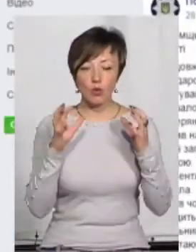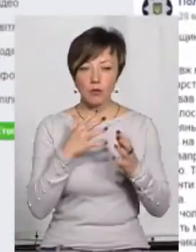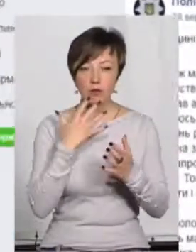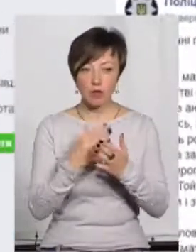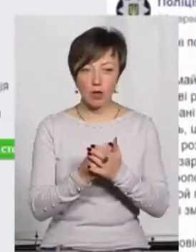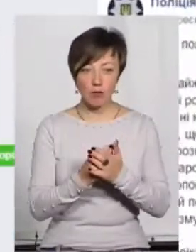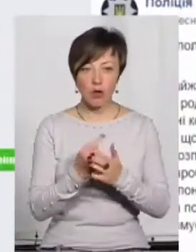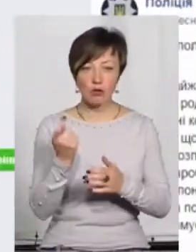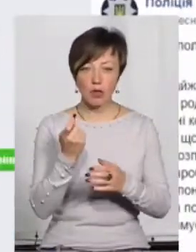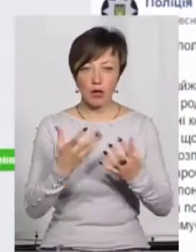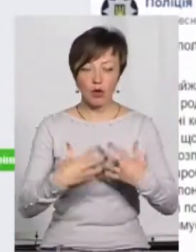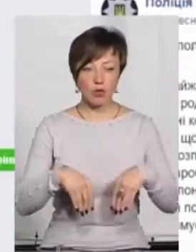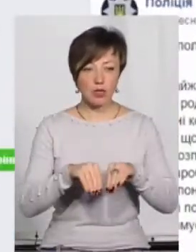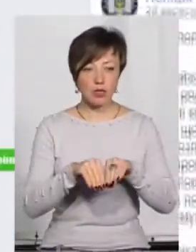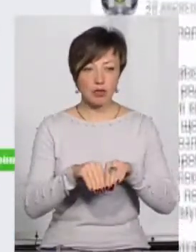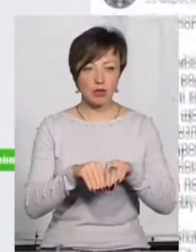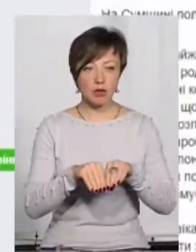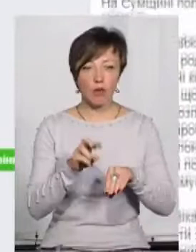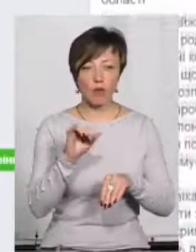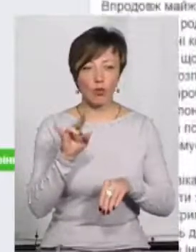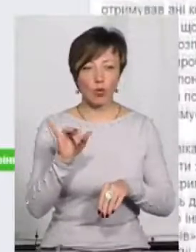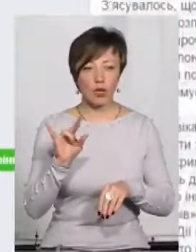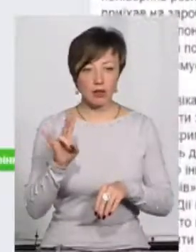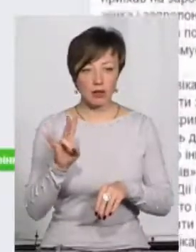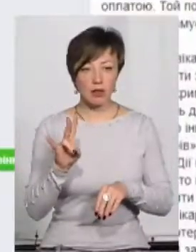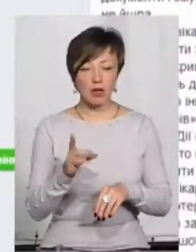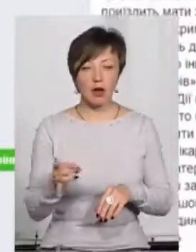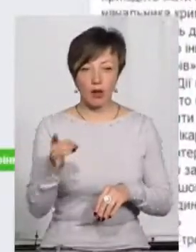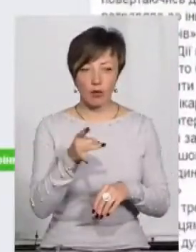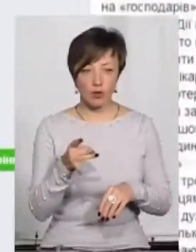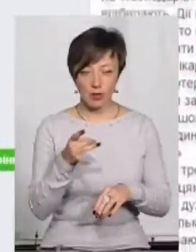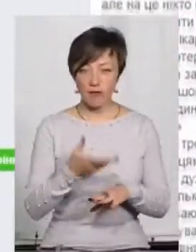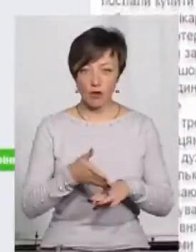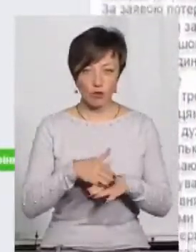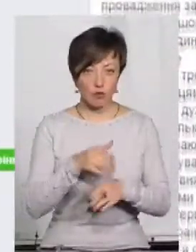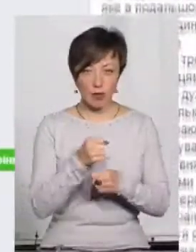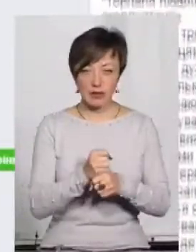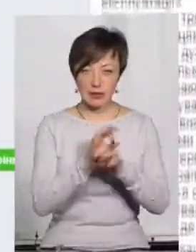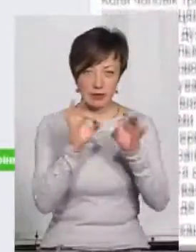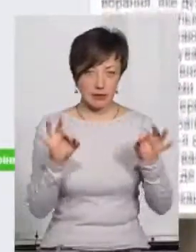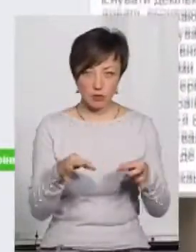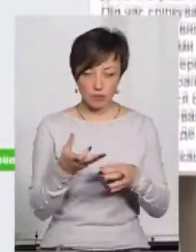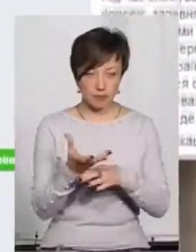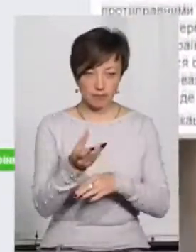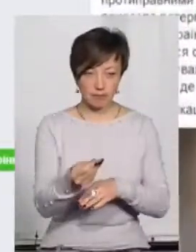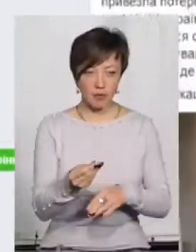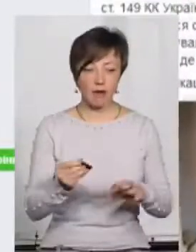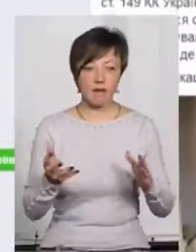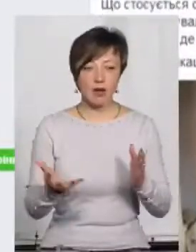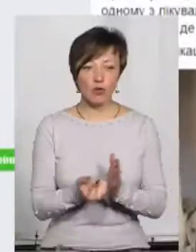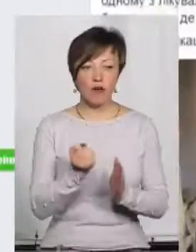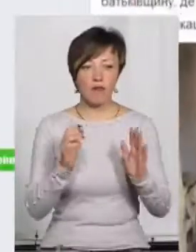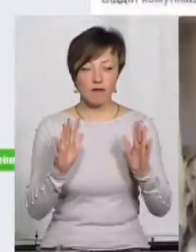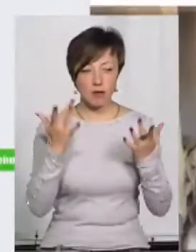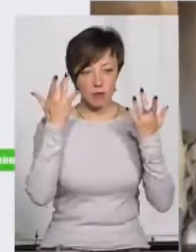господарстві родина із Буринського району. За важку працю він не отримував ані копійки, врятував його випадок.